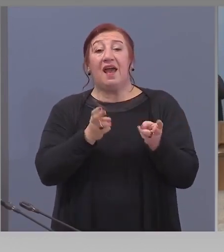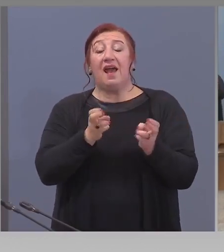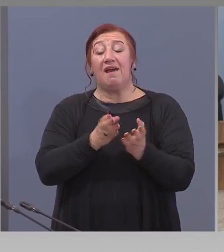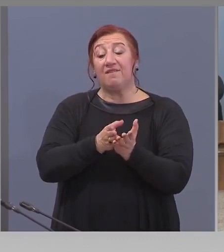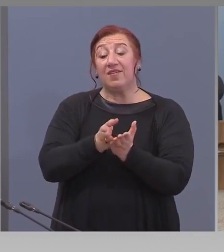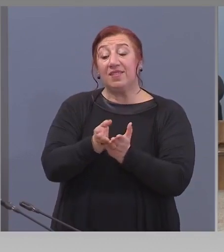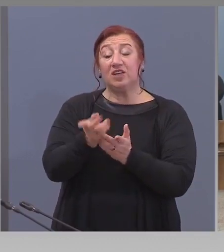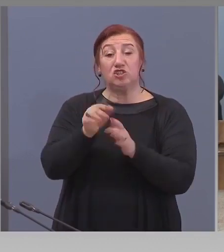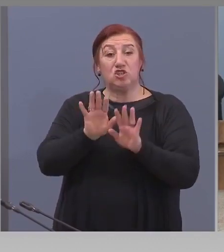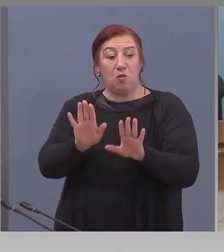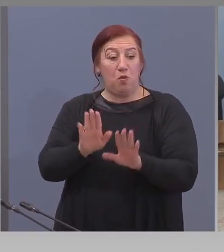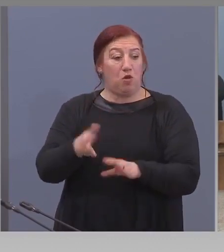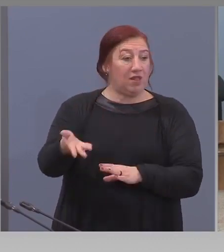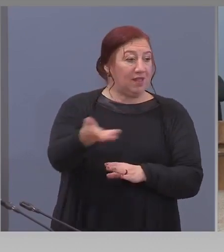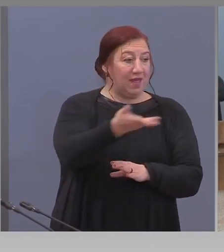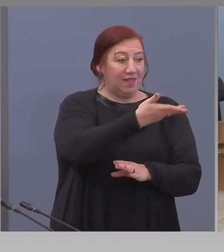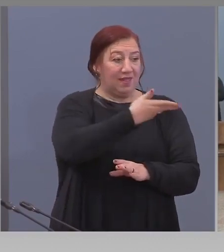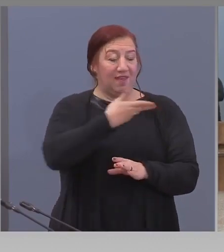тази ваша работа?